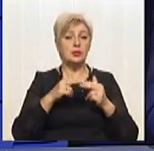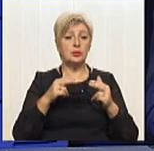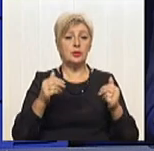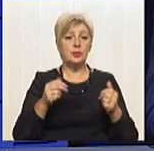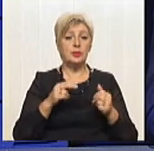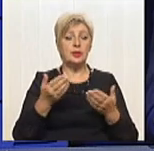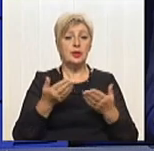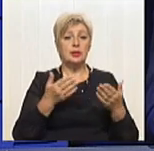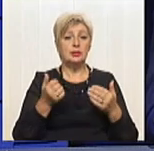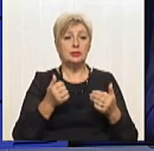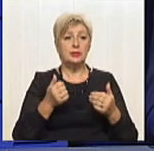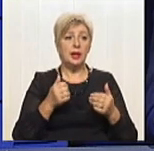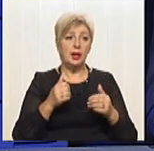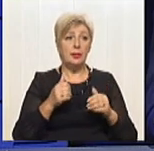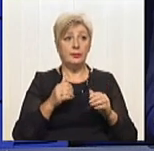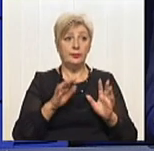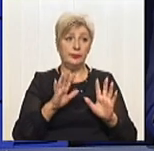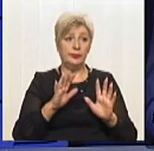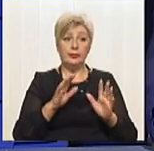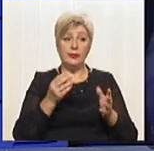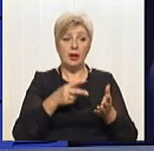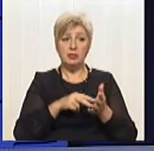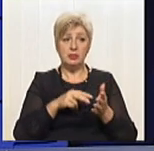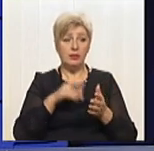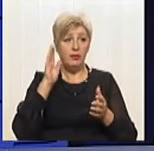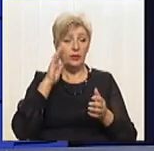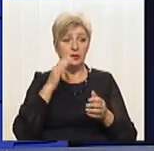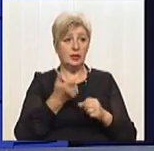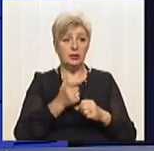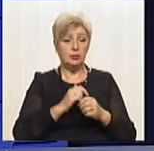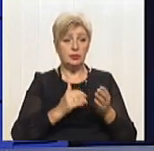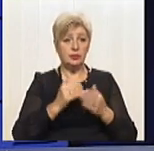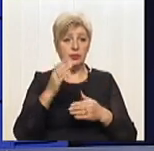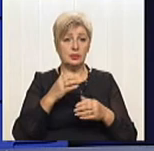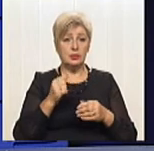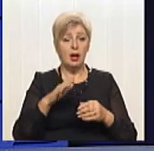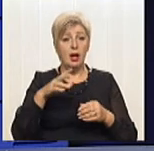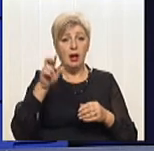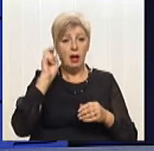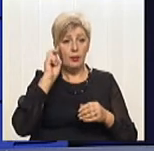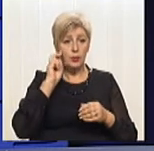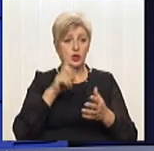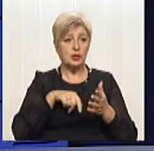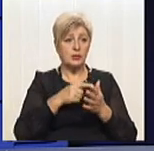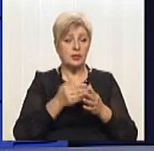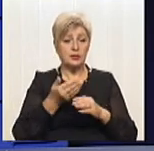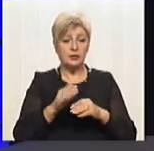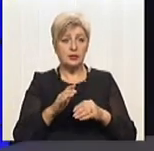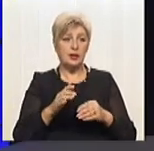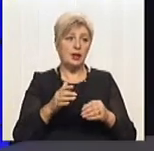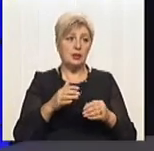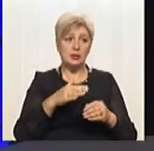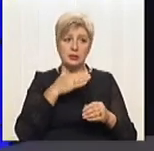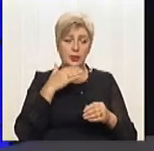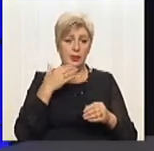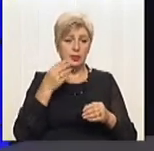відносно невеликий тариф на водовідведення, але з бюджету міста виділяється більше 200 мільйонів. А навіщо так тоді робити, якщо